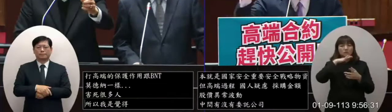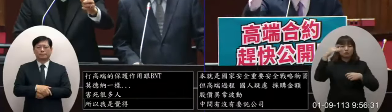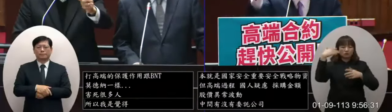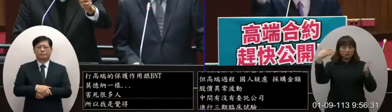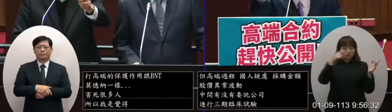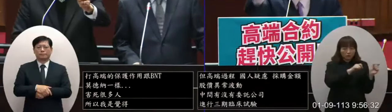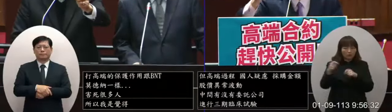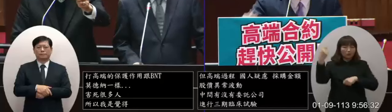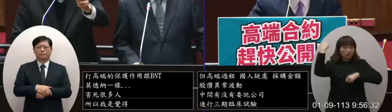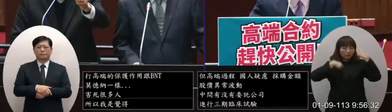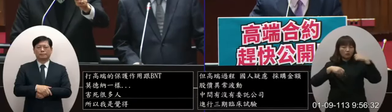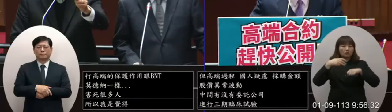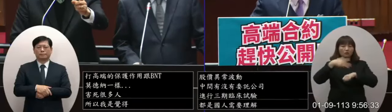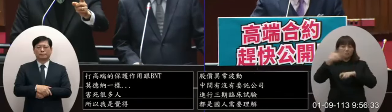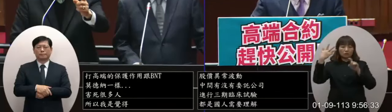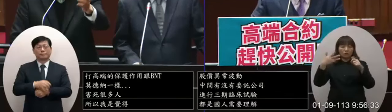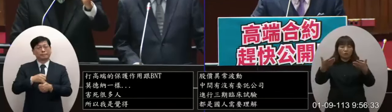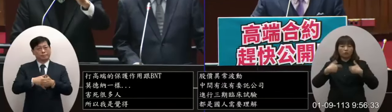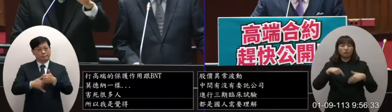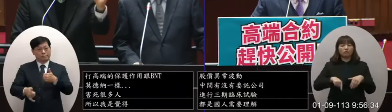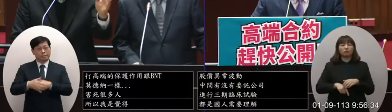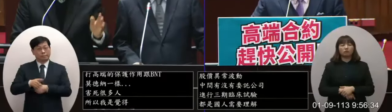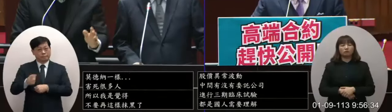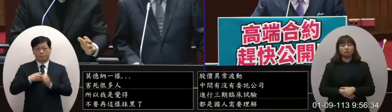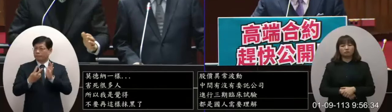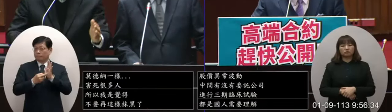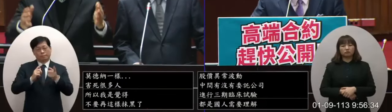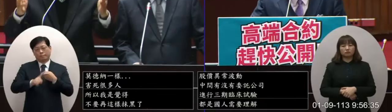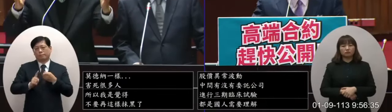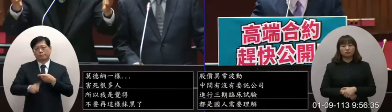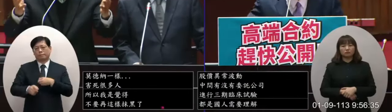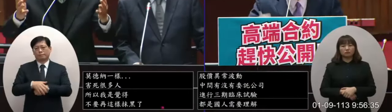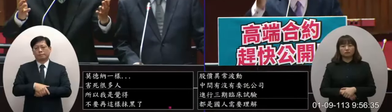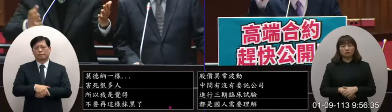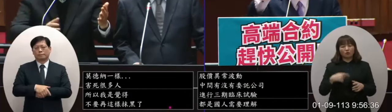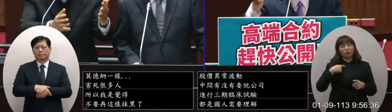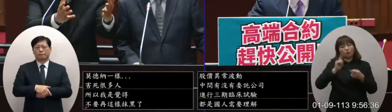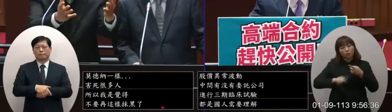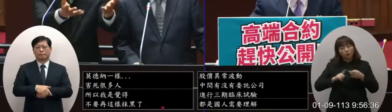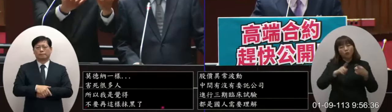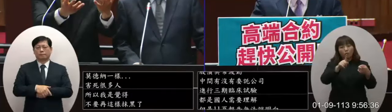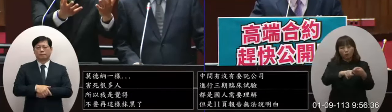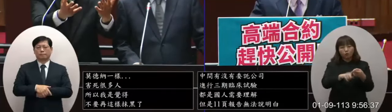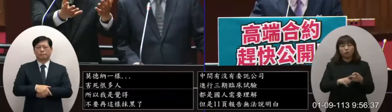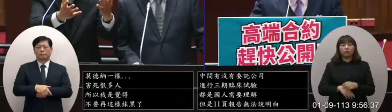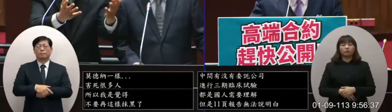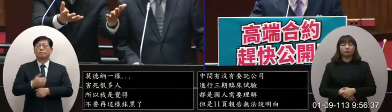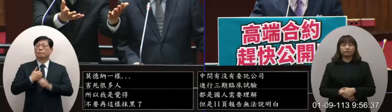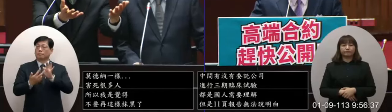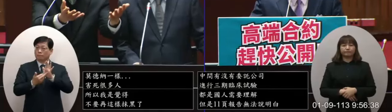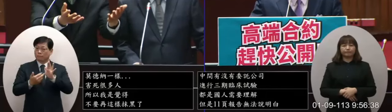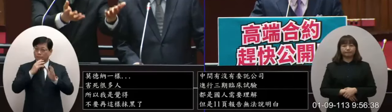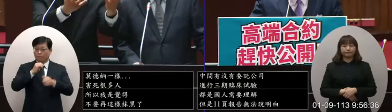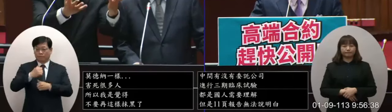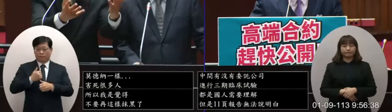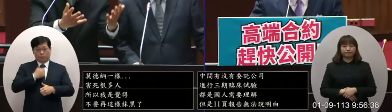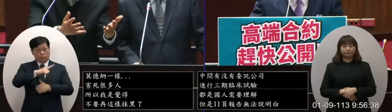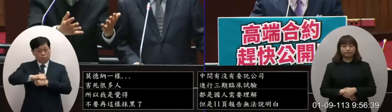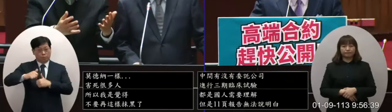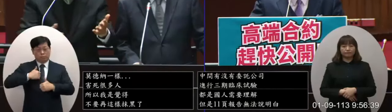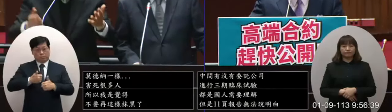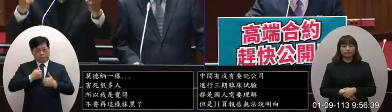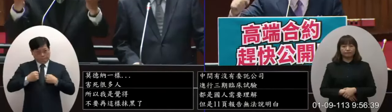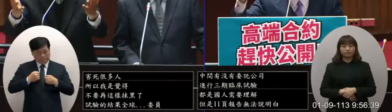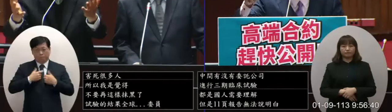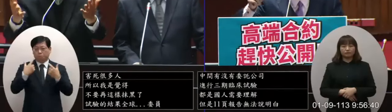早上8點15才送到醫學院委員你這講的都不對的啦我又不對你都對好我講啊動物食用的結果早